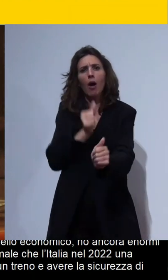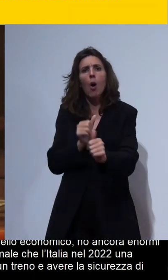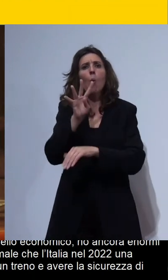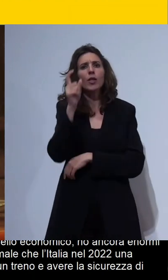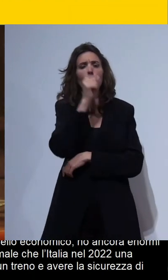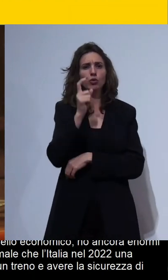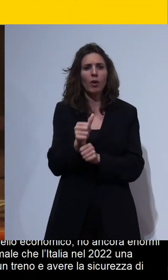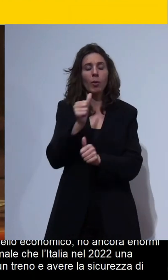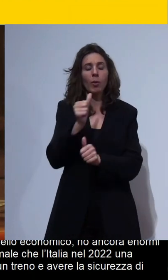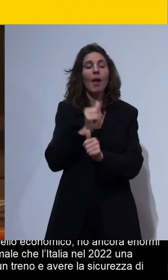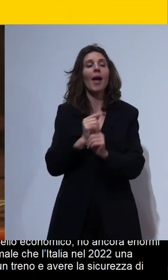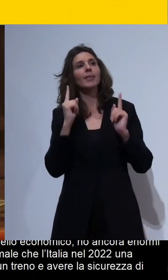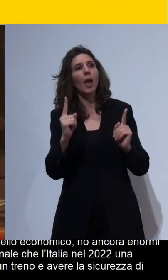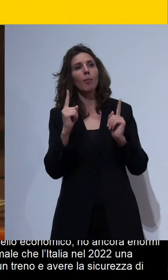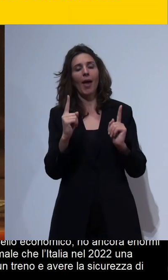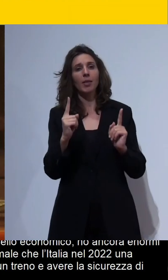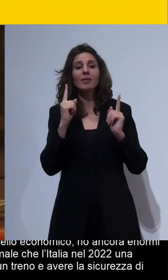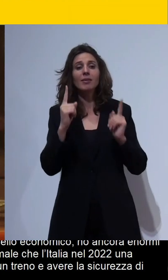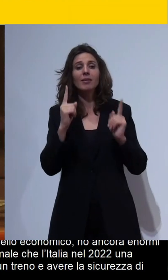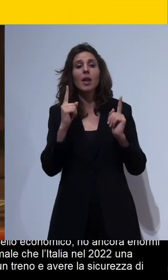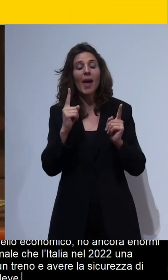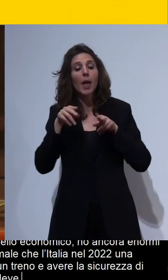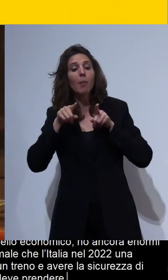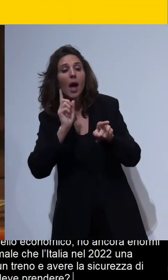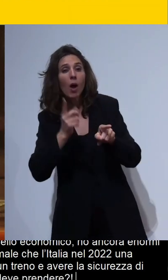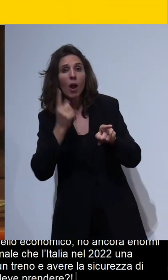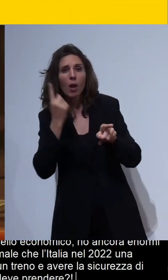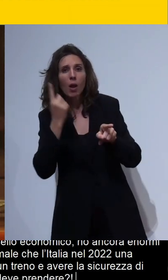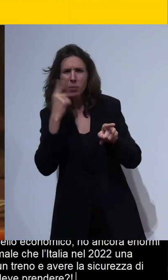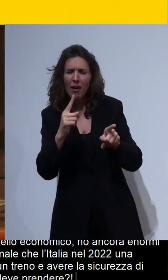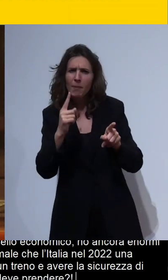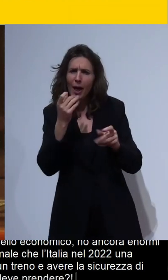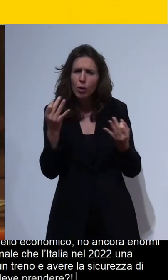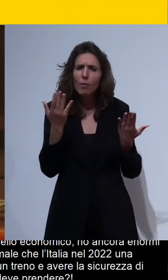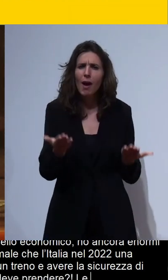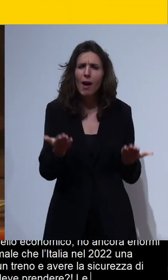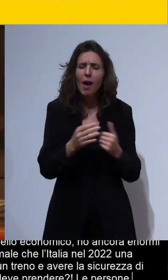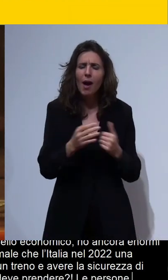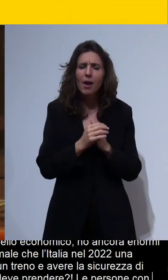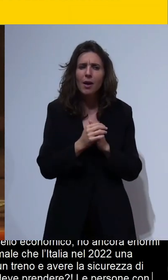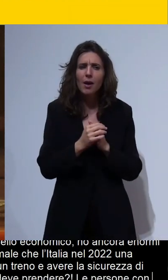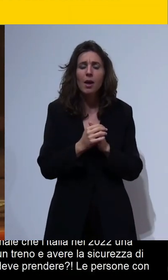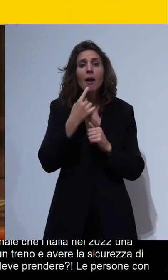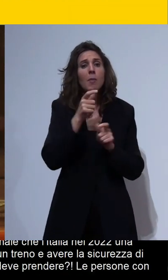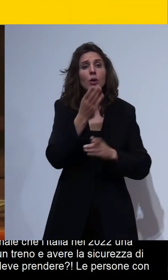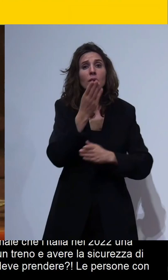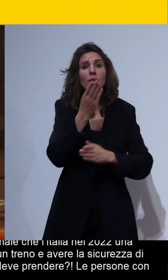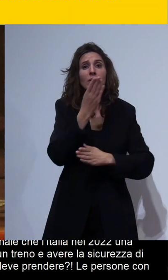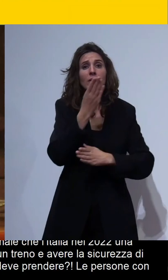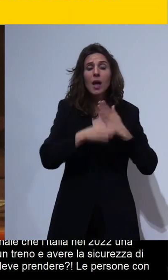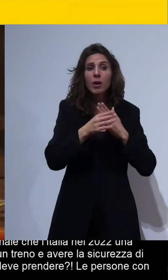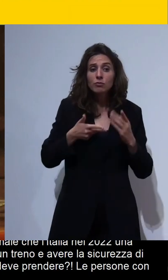linea che deve prendere le persone con disabilità non possono mai